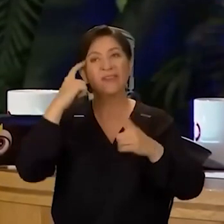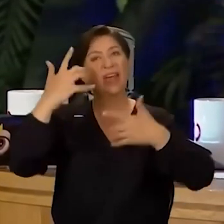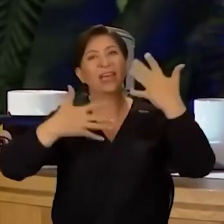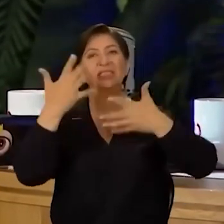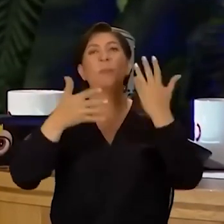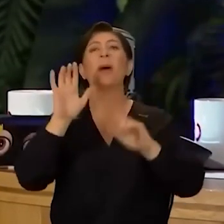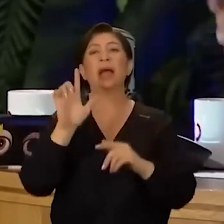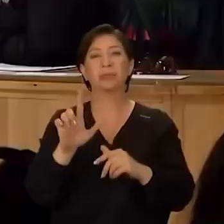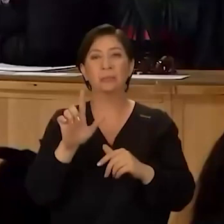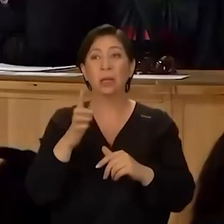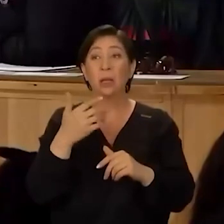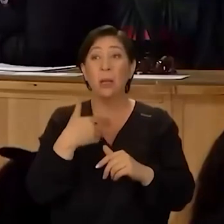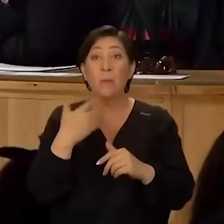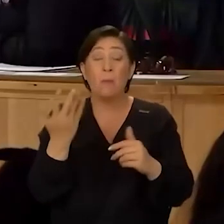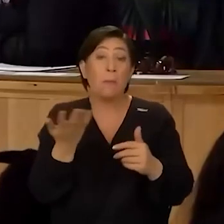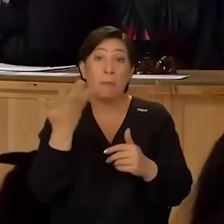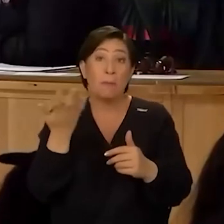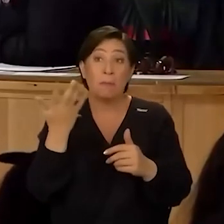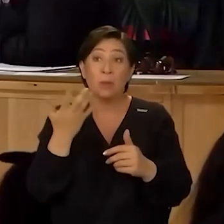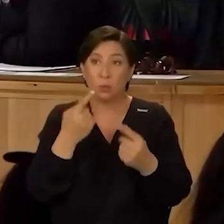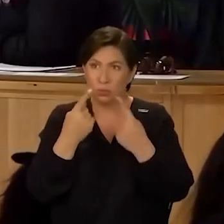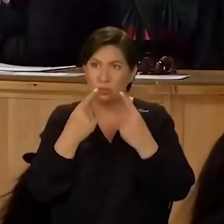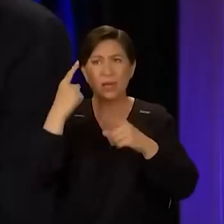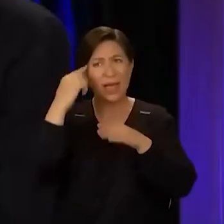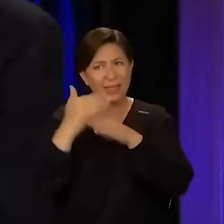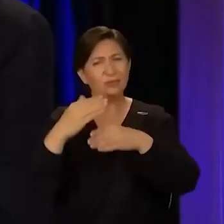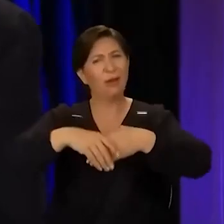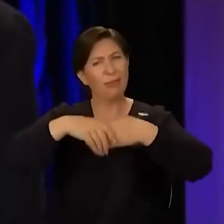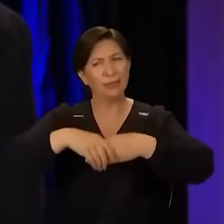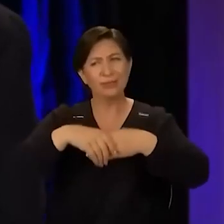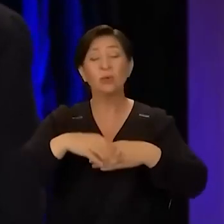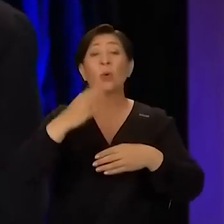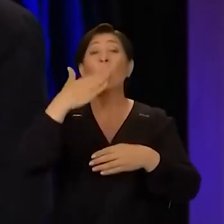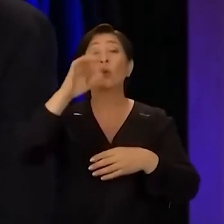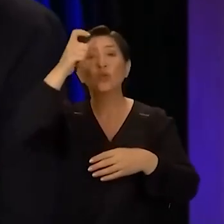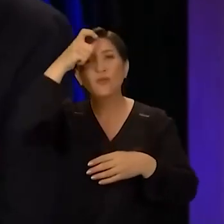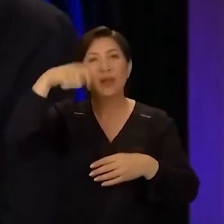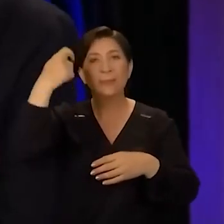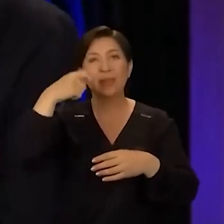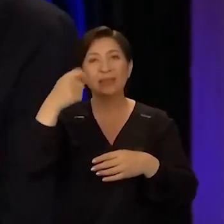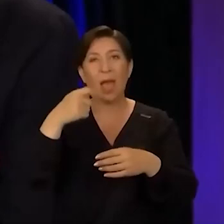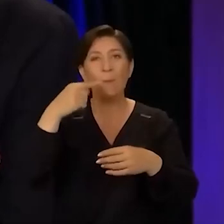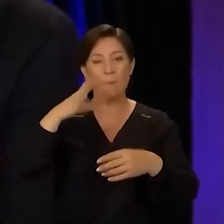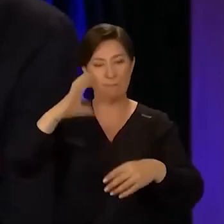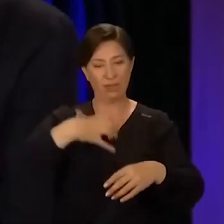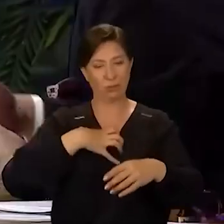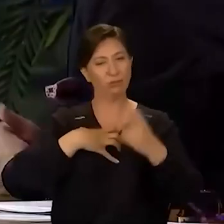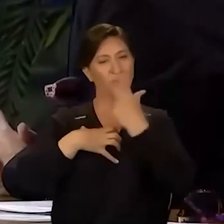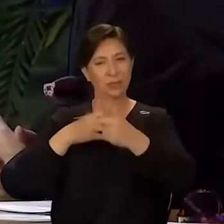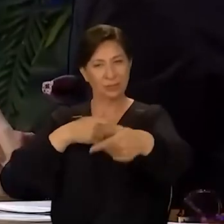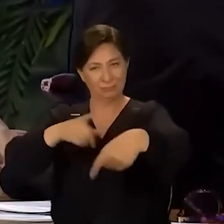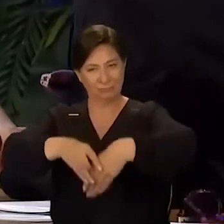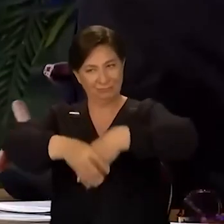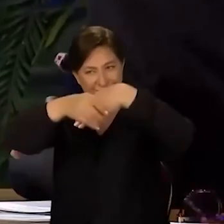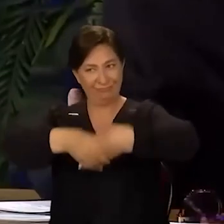patronun olmak istiyorum. Belki öyle bir… Konuşuruz, anlaşırız. Hani yok mudur Türk filmlerindeki filan böyle bir patron ve şarkıcı